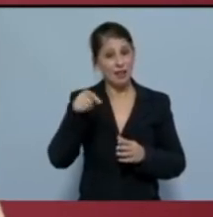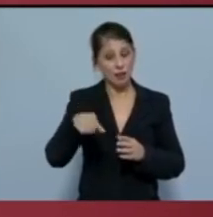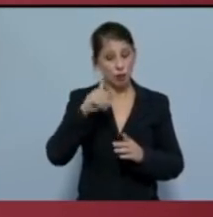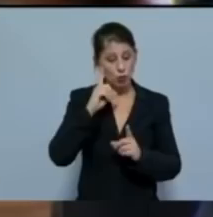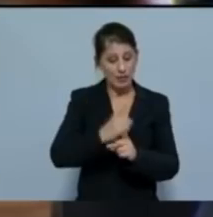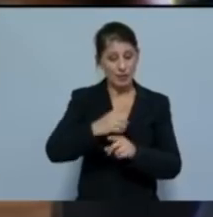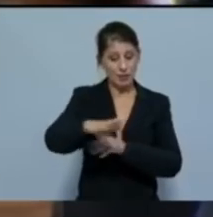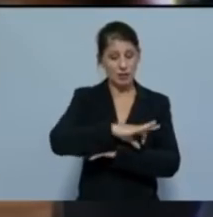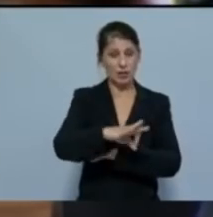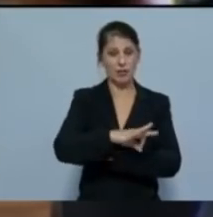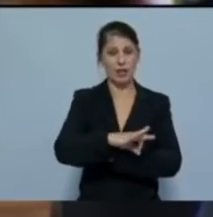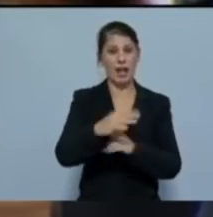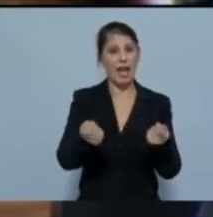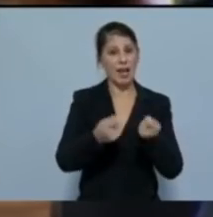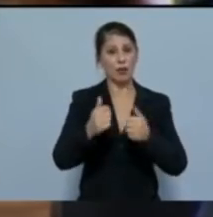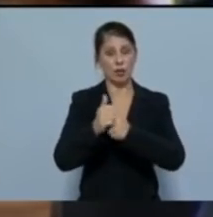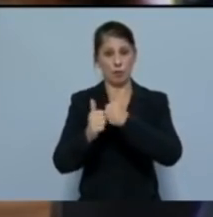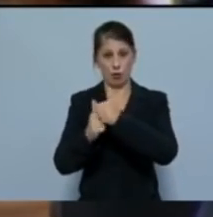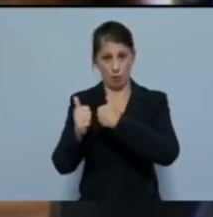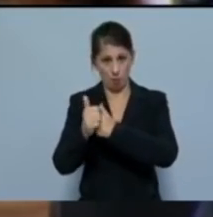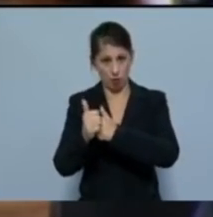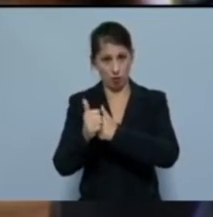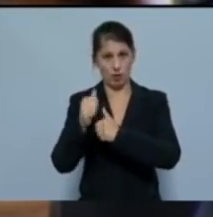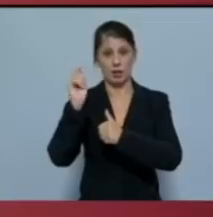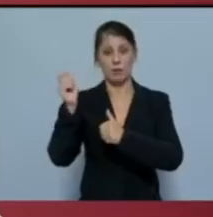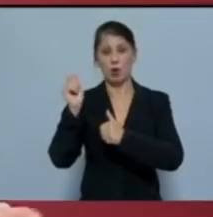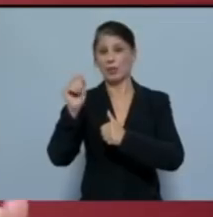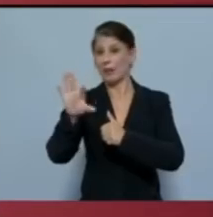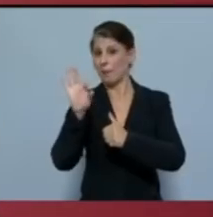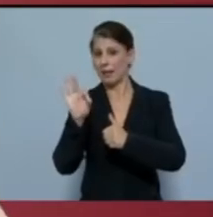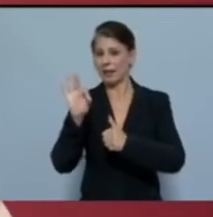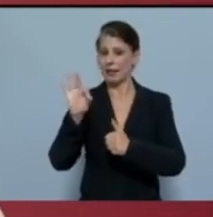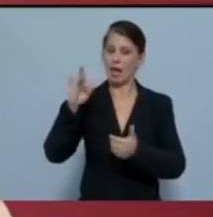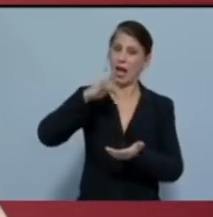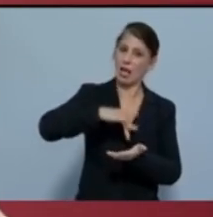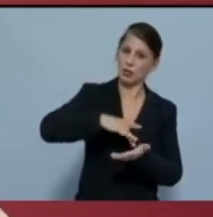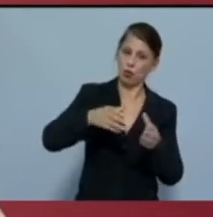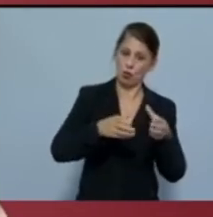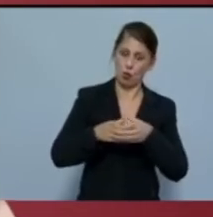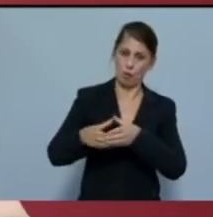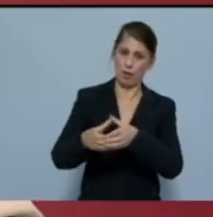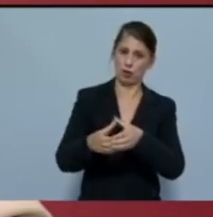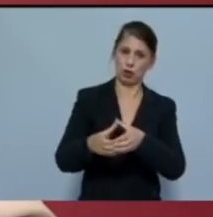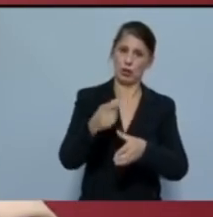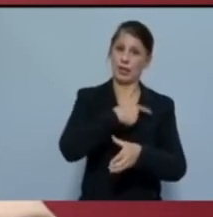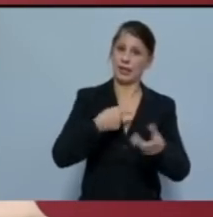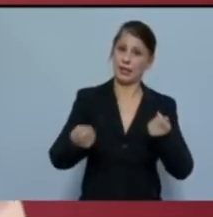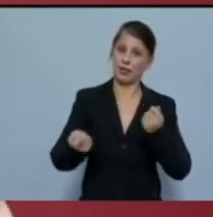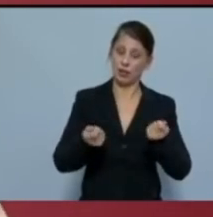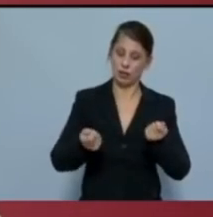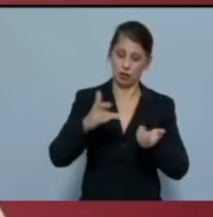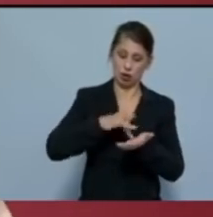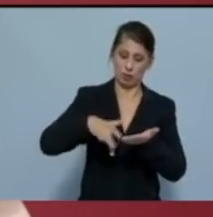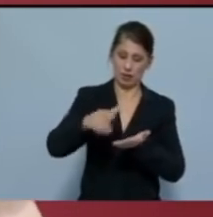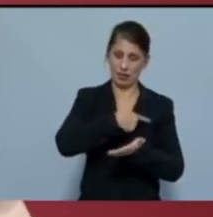σχεδιασμός έργων και υποδομών οι πολιτικές επιλογές αστικών κομμάτων και διοικήσεων στην τοπική διοίκηση